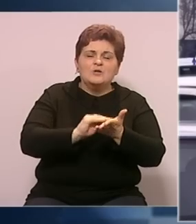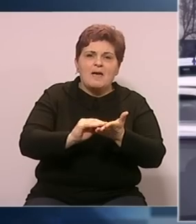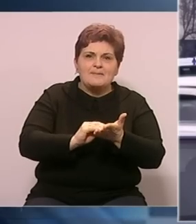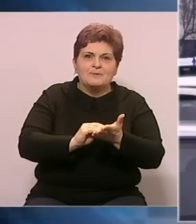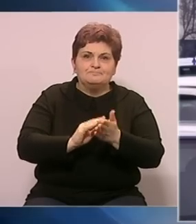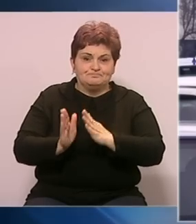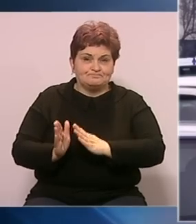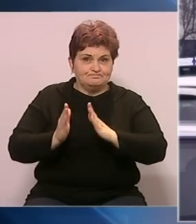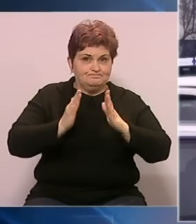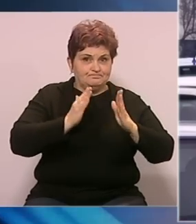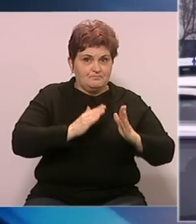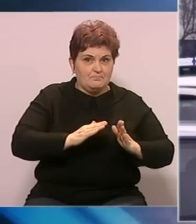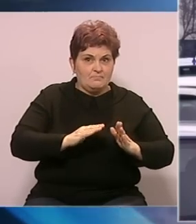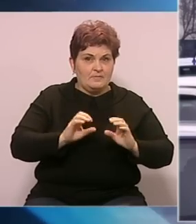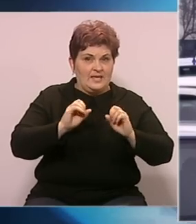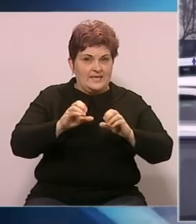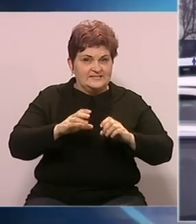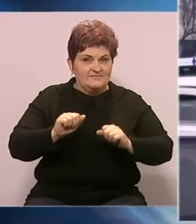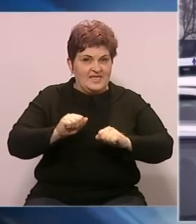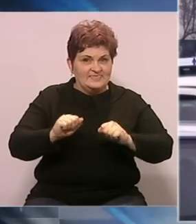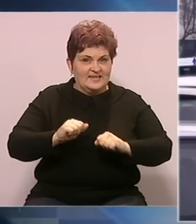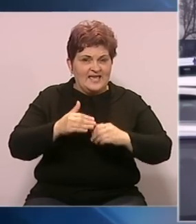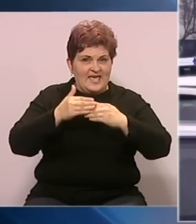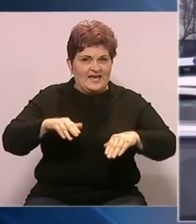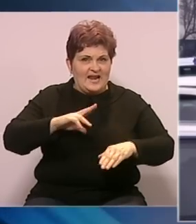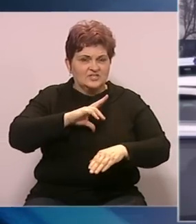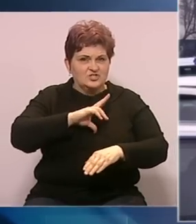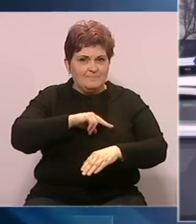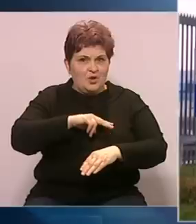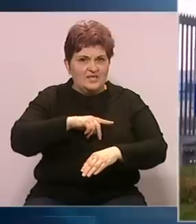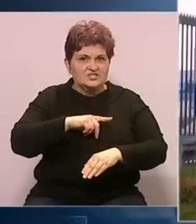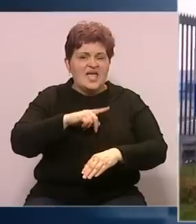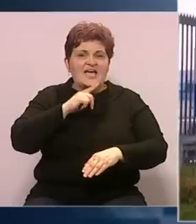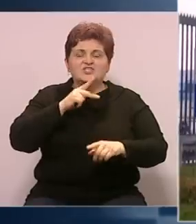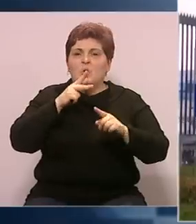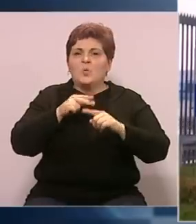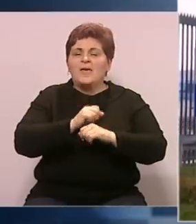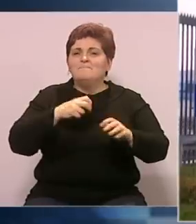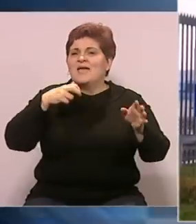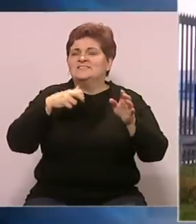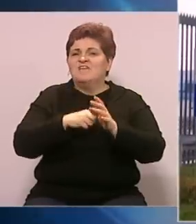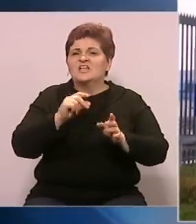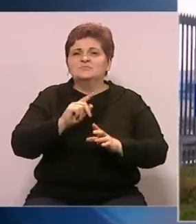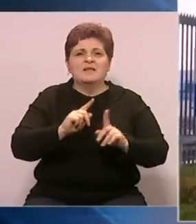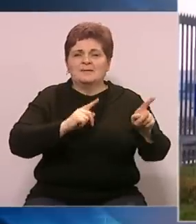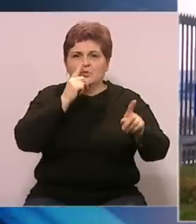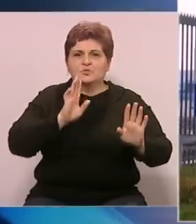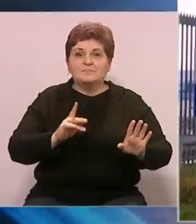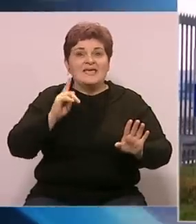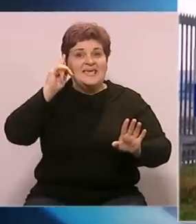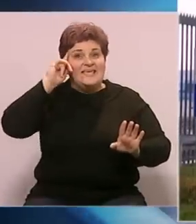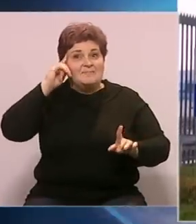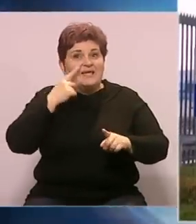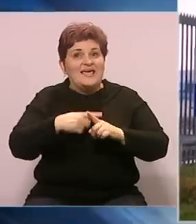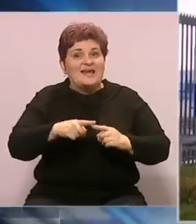S druge strane, savjetnik direktora granične policije Svevat Hoffman zauzeo se za ukidanje bezviznog režima s Rusijom, jer smatra da je